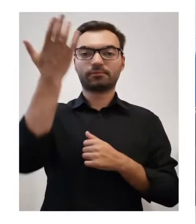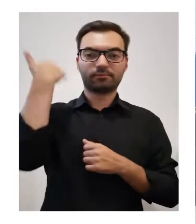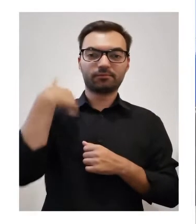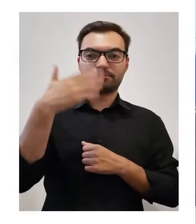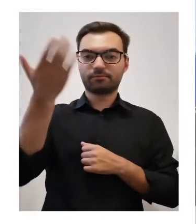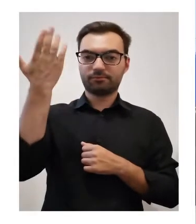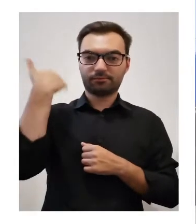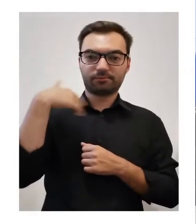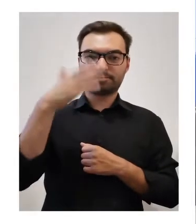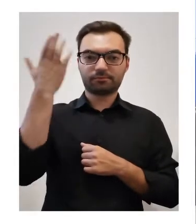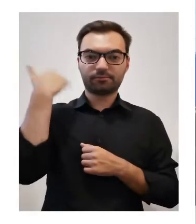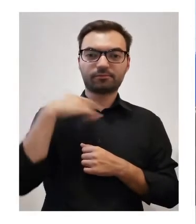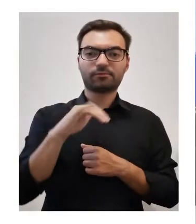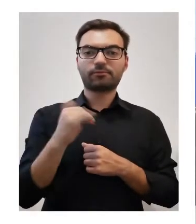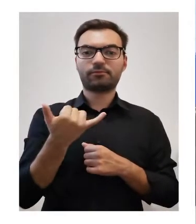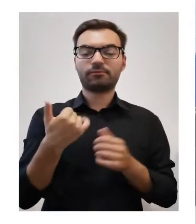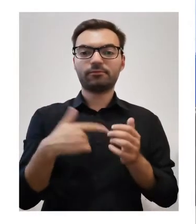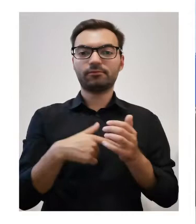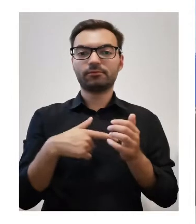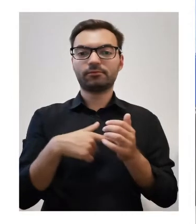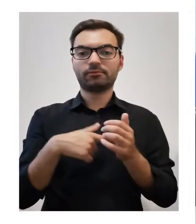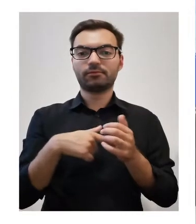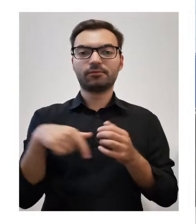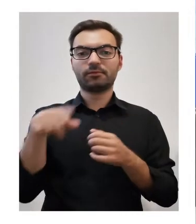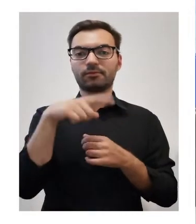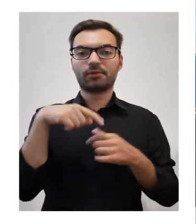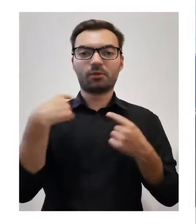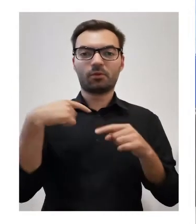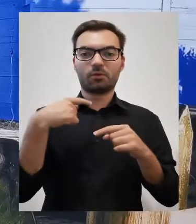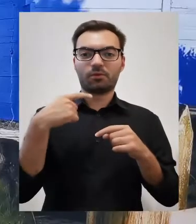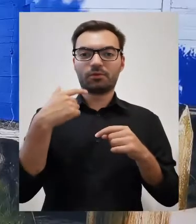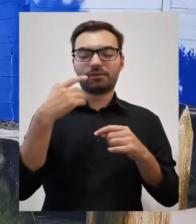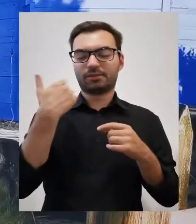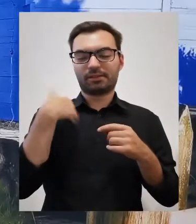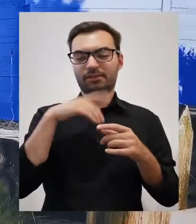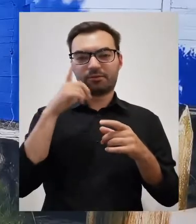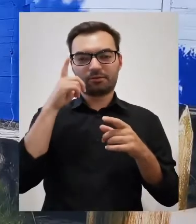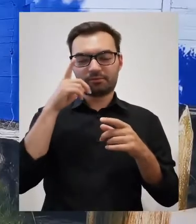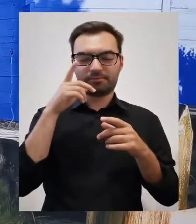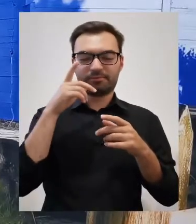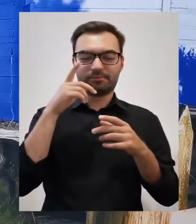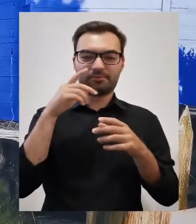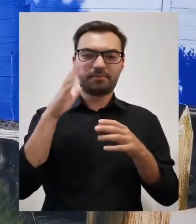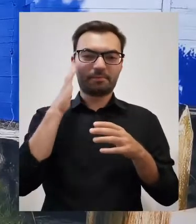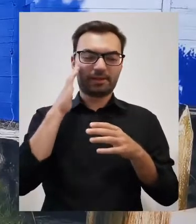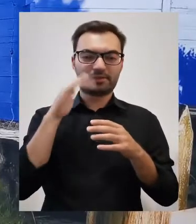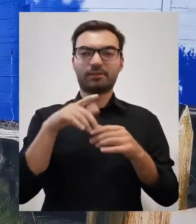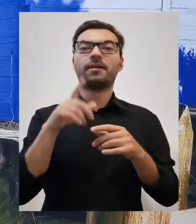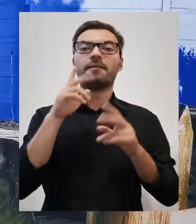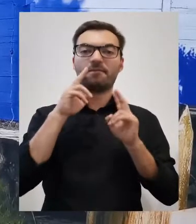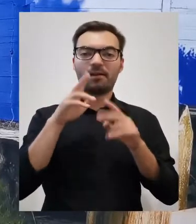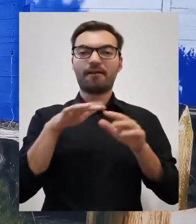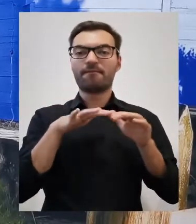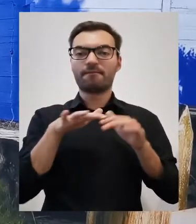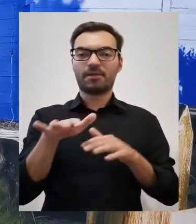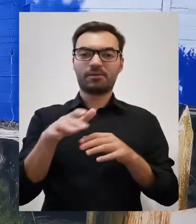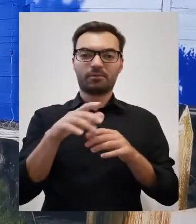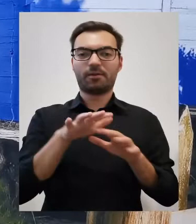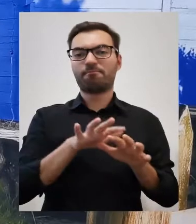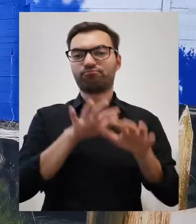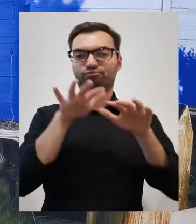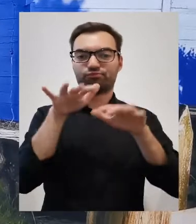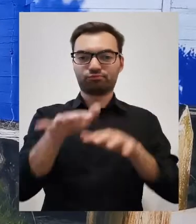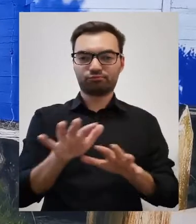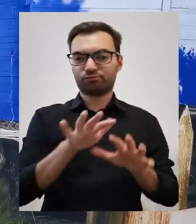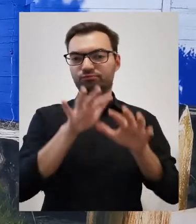dawno temu, kiedy jeszcze nikt tam nie chciał się osiedlać, no to rzeczywiście Wisła